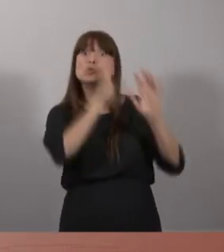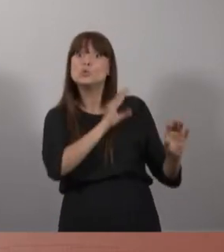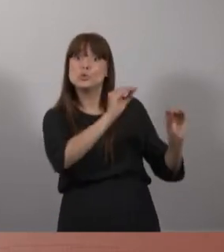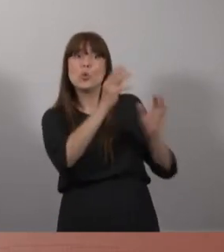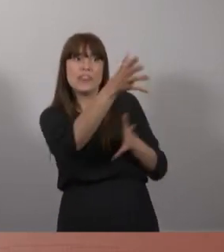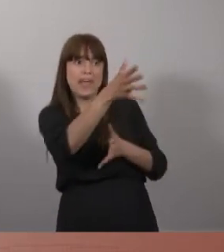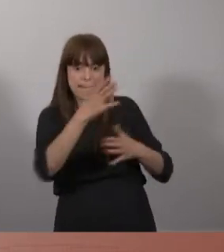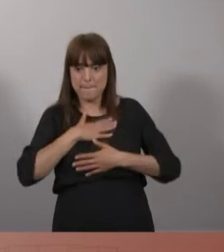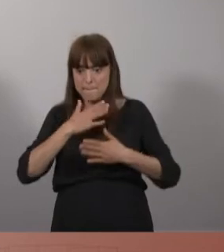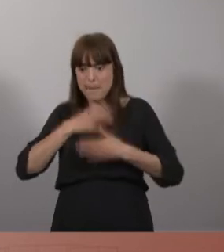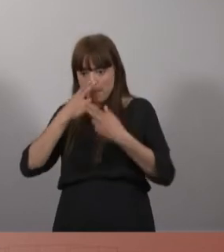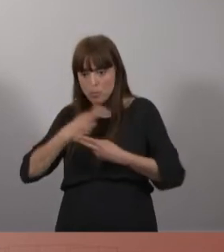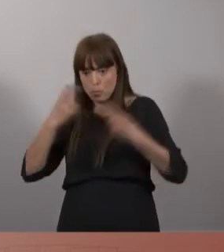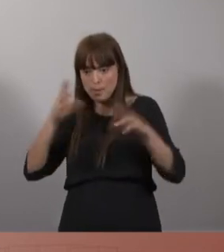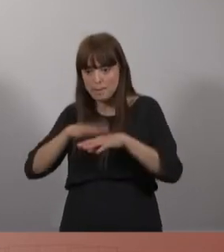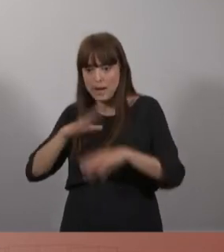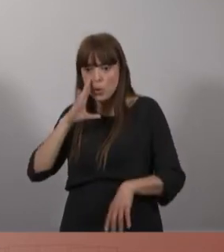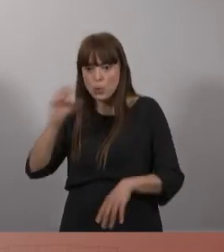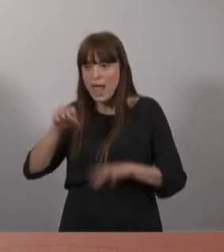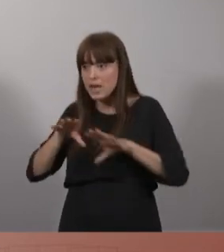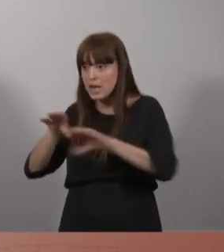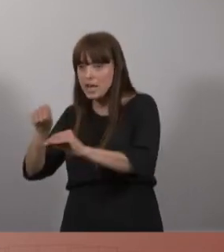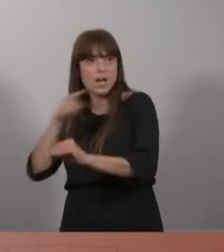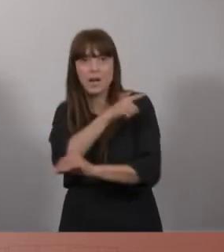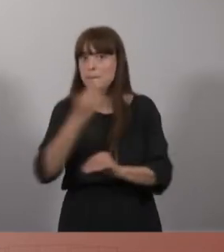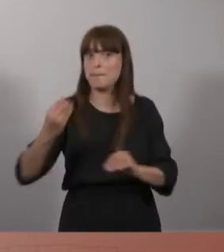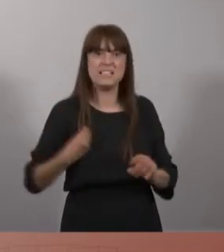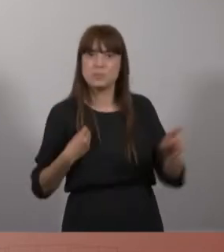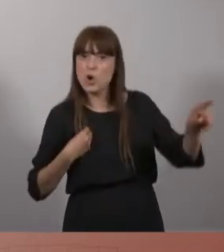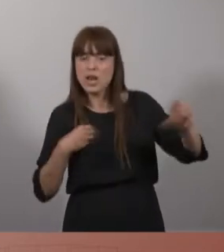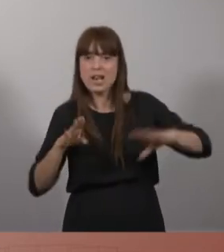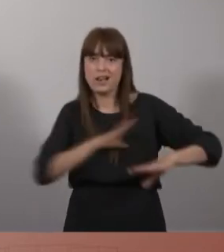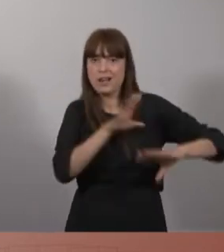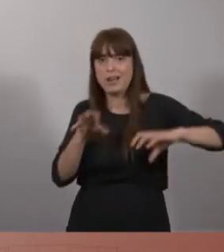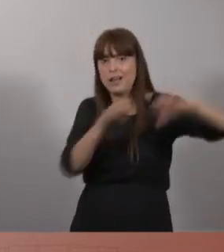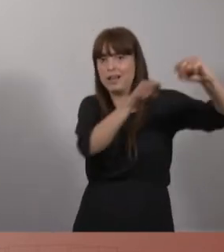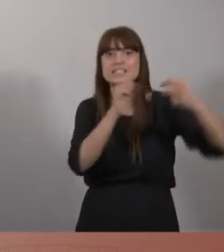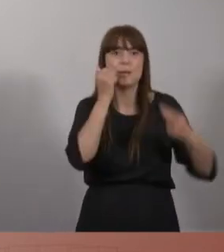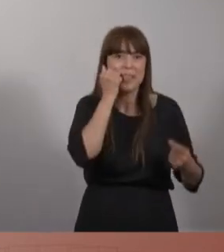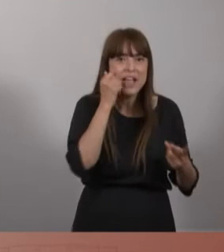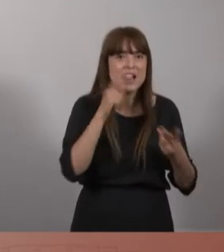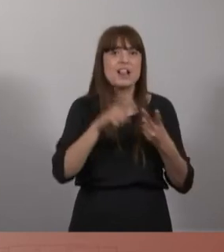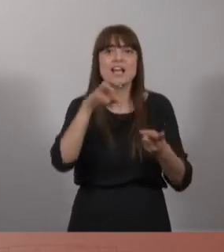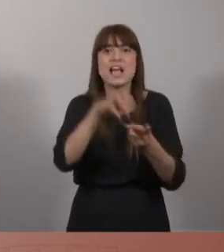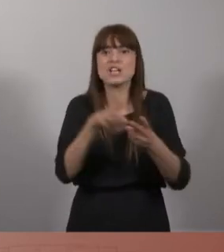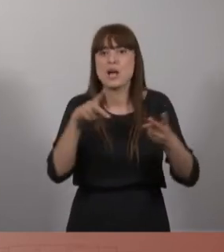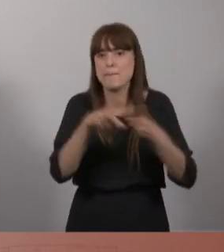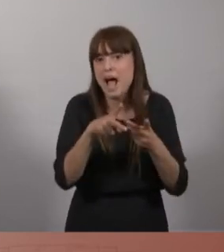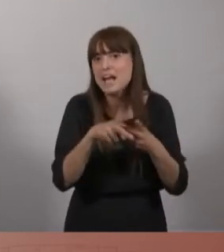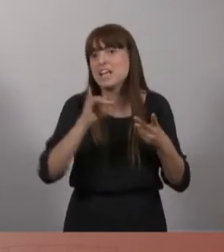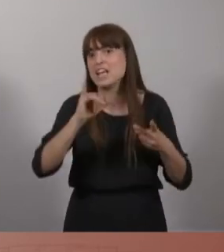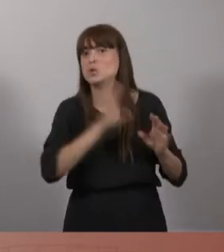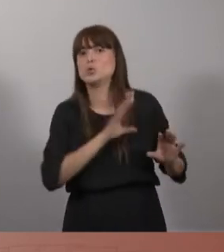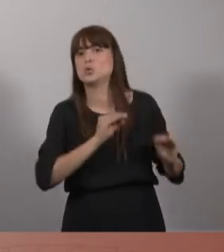anessin a ser gestionats pels de sempre, per CaixaBanc, Santander, Sabadell i les seves immobiliàries